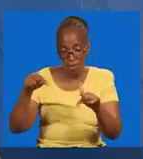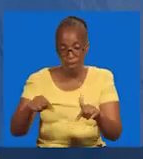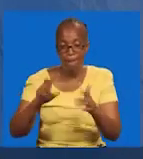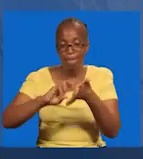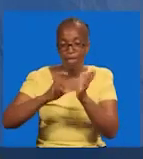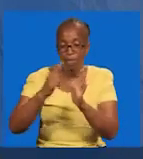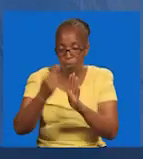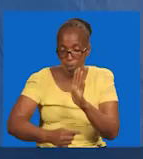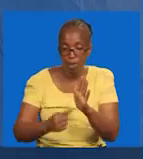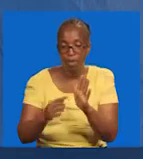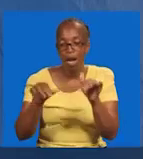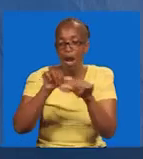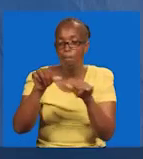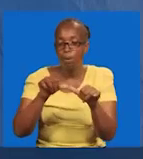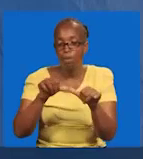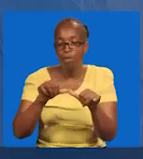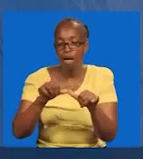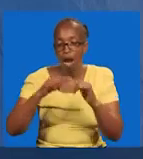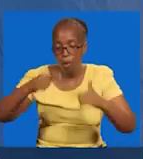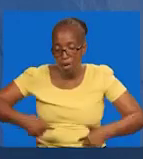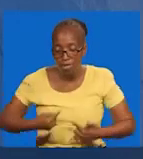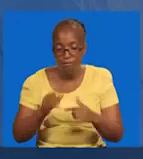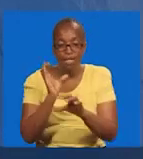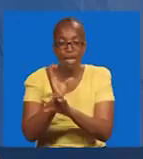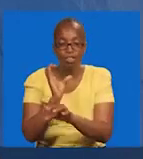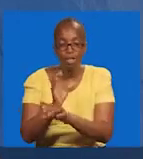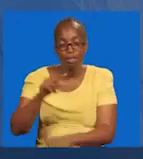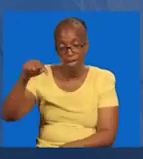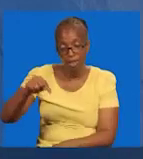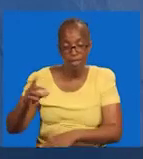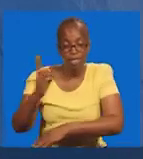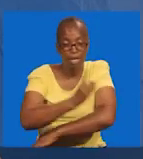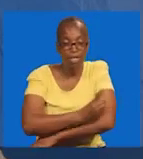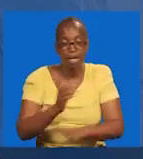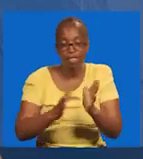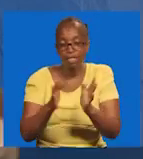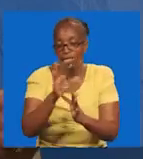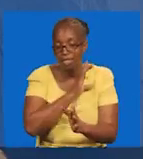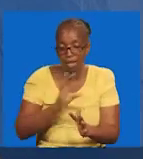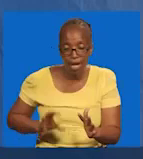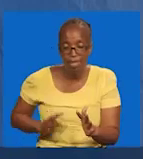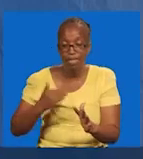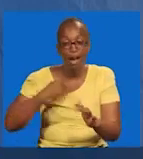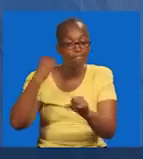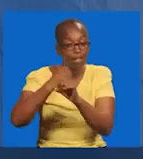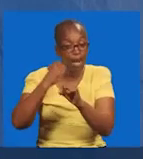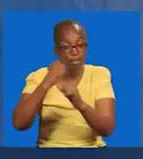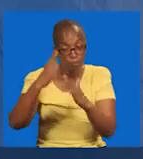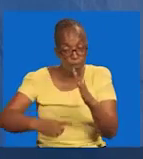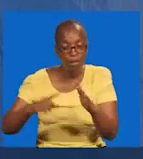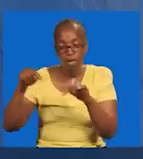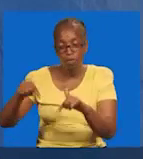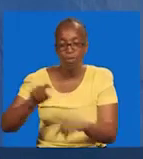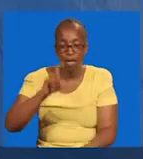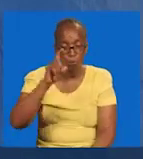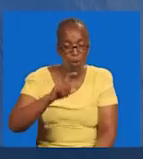Siku ya leo, inamanisha nini? Juhu yetu kanisa. Ni siku ambayo, Yesu Kristo, aliweza na kufanya nini? Tutajua